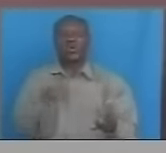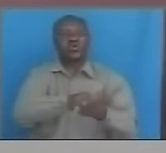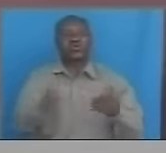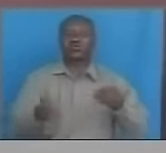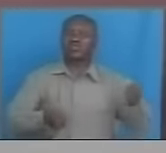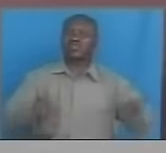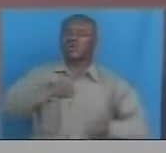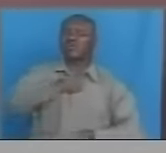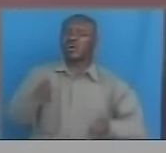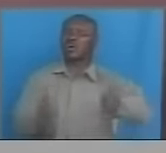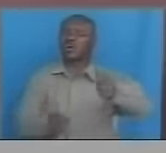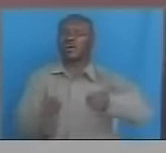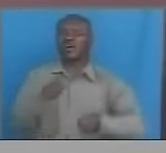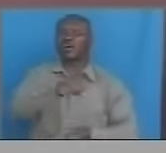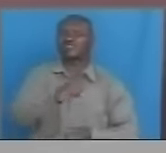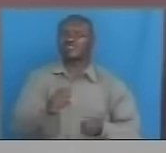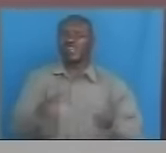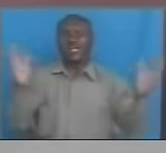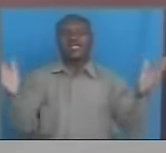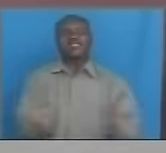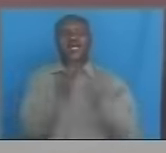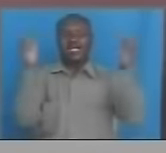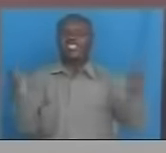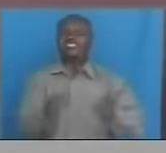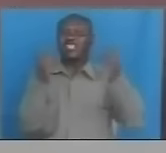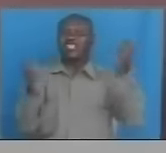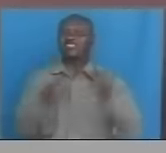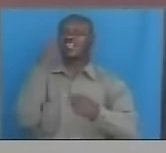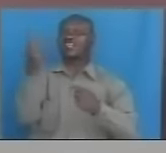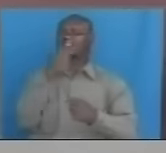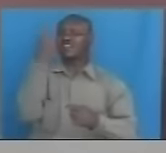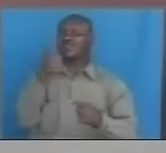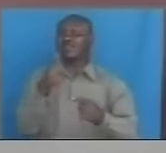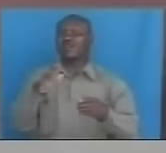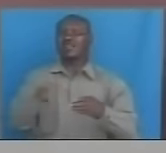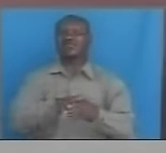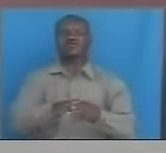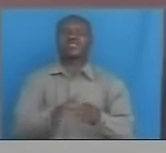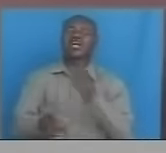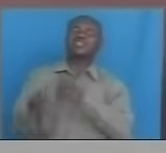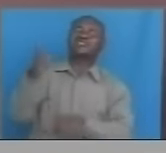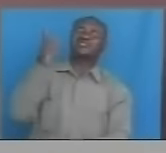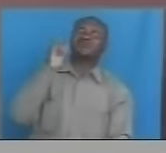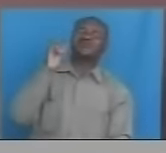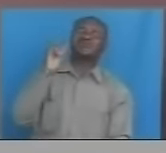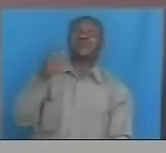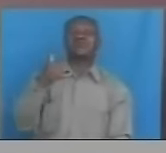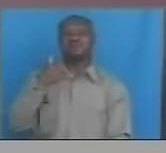Kupunguza ganama za shereza kitaifa Na kupunguza matumizi ya simu Umeme na maji